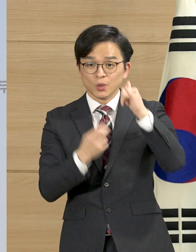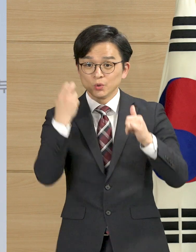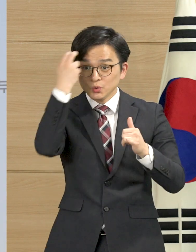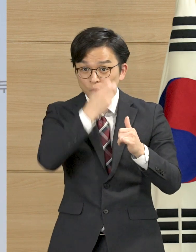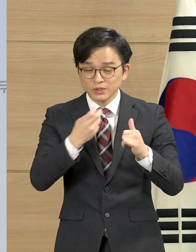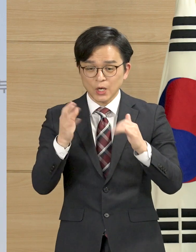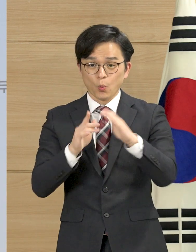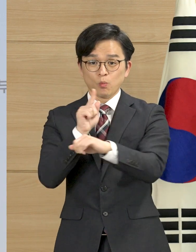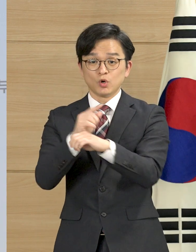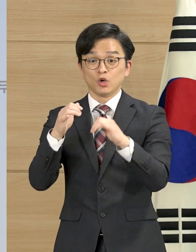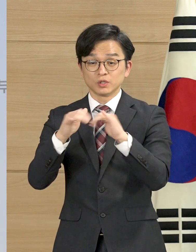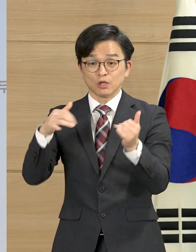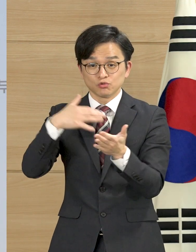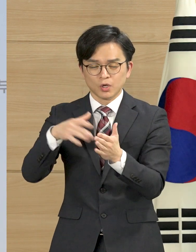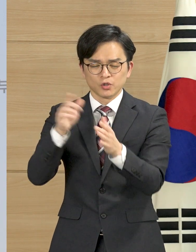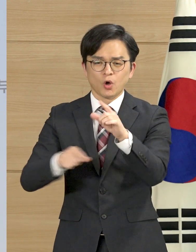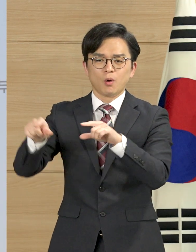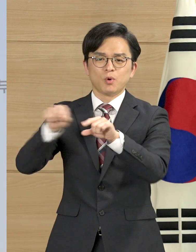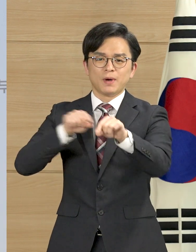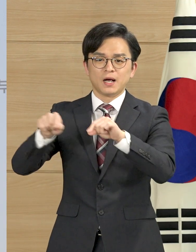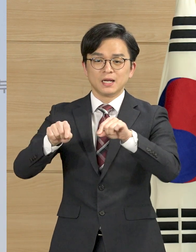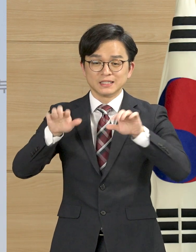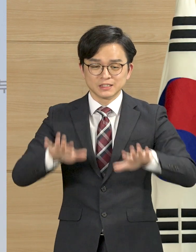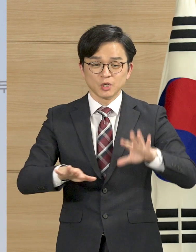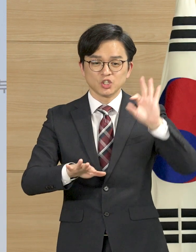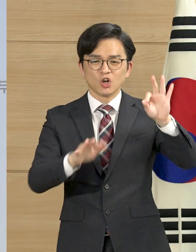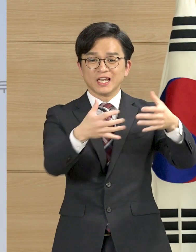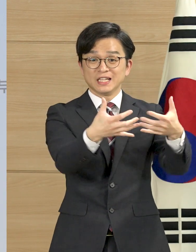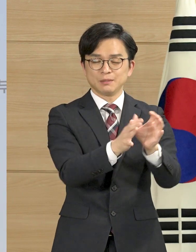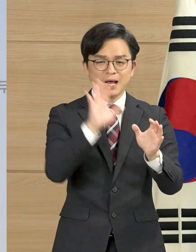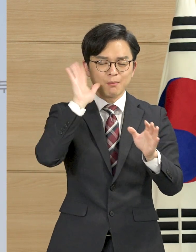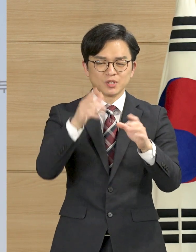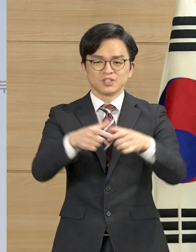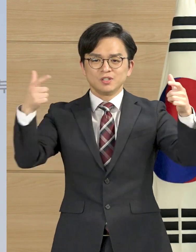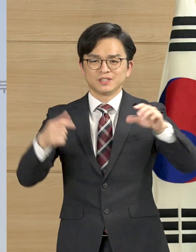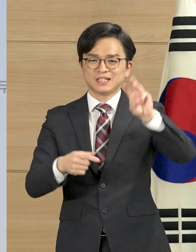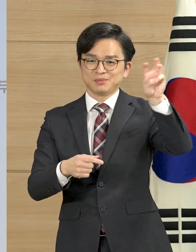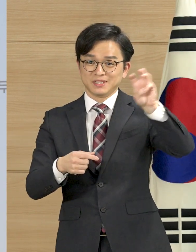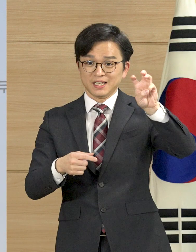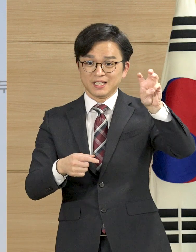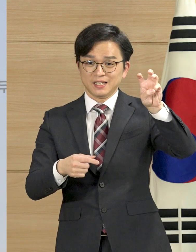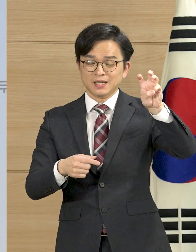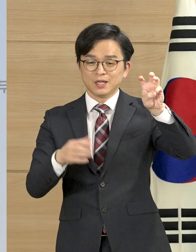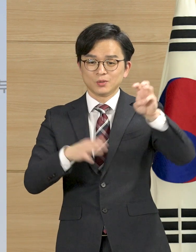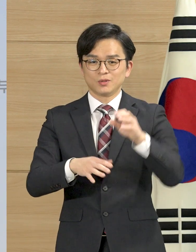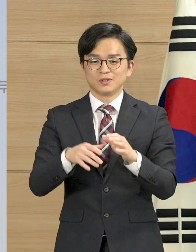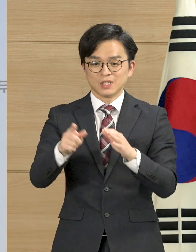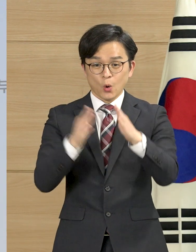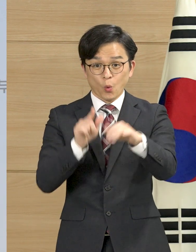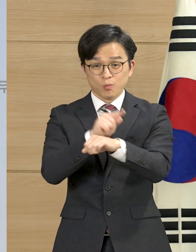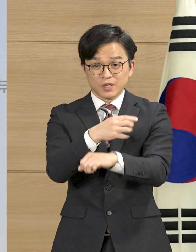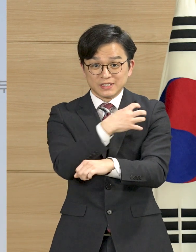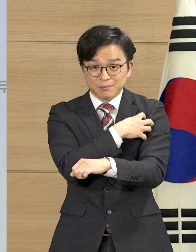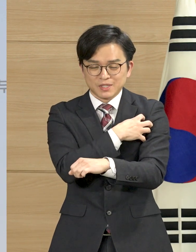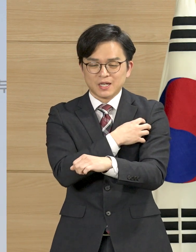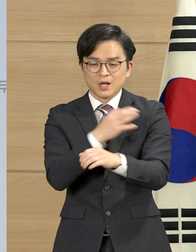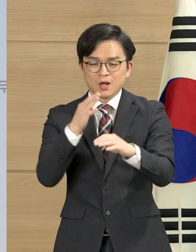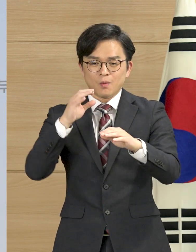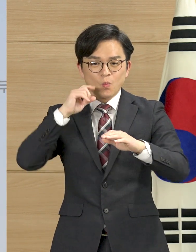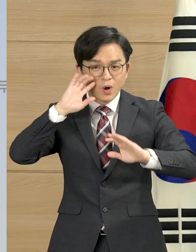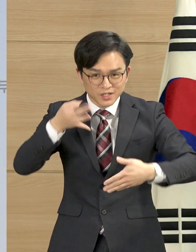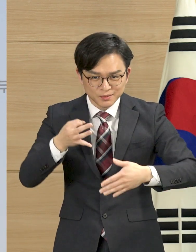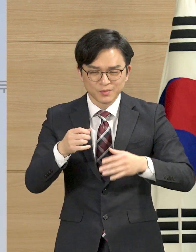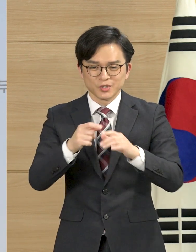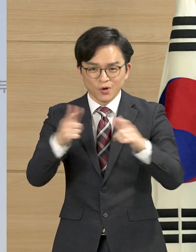대폭 확충하여 현재 10개의 적각 대응팀을 30개까지 늘리고 역학조사관의 처우 및 제공방식을